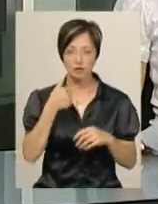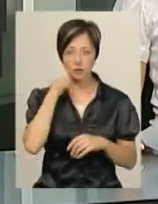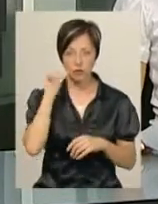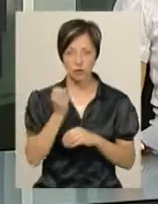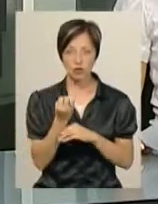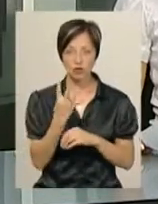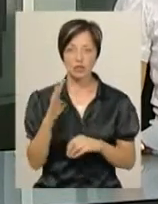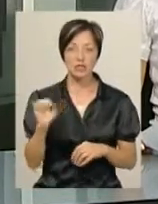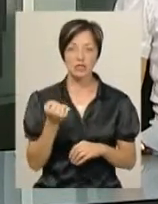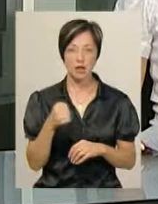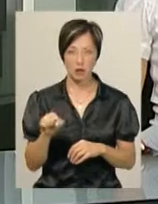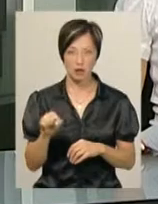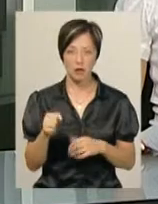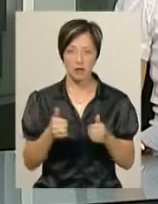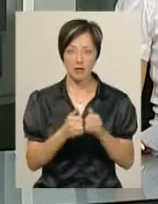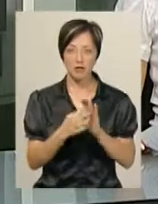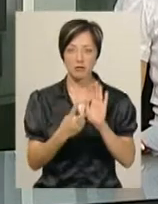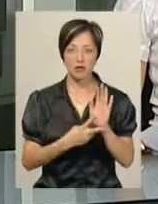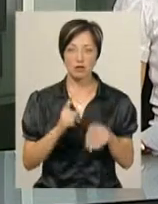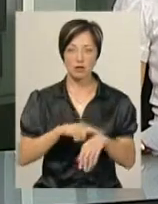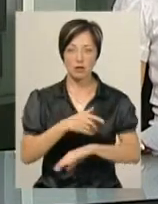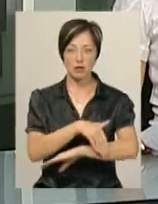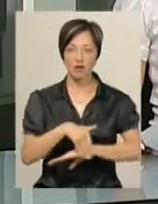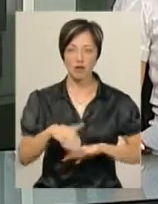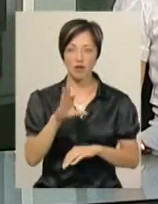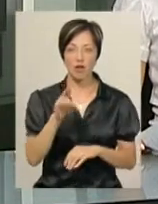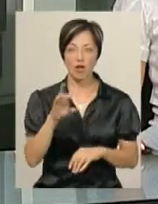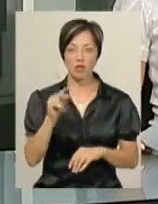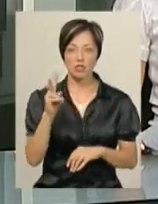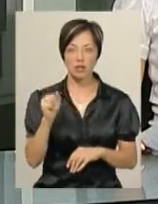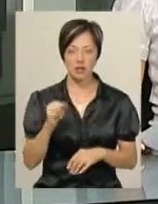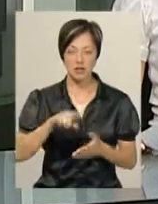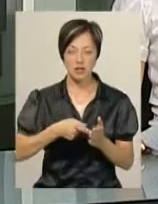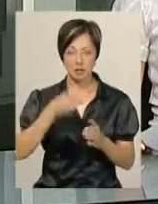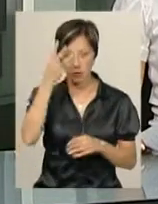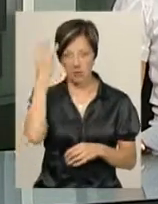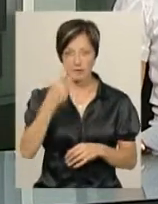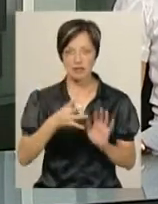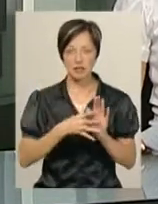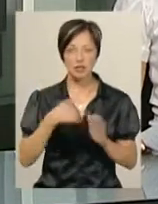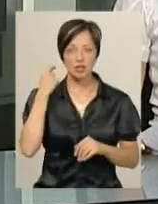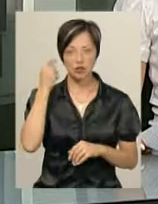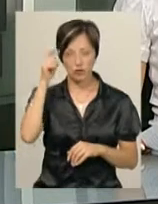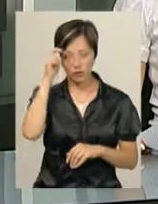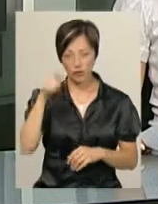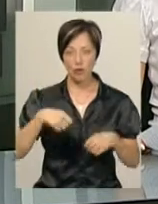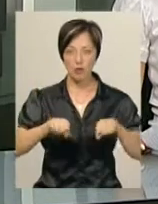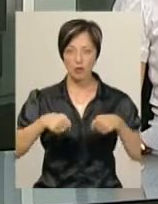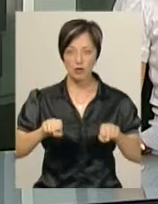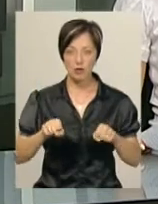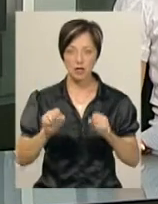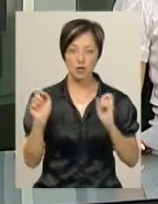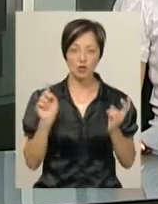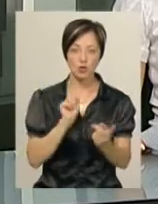вчора, 14 серпня, близько 17-ї години на вулиці Волочинській у Хмельницькому. 29-річний чоловік, керуючим мотоциклом,